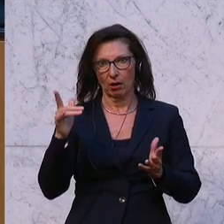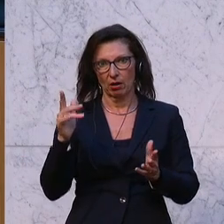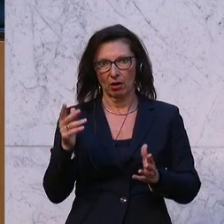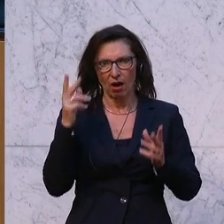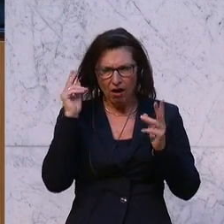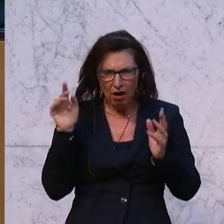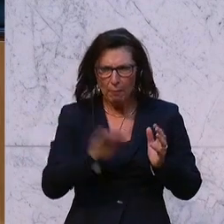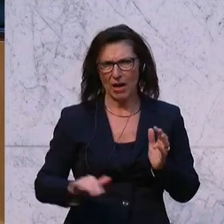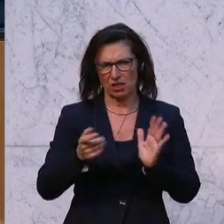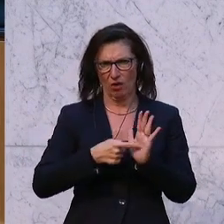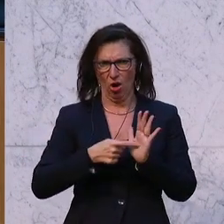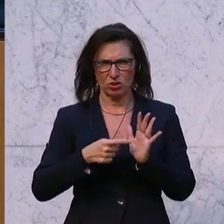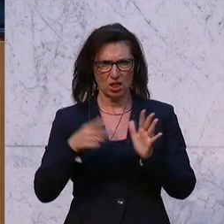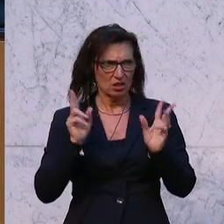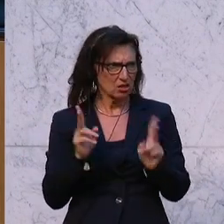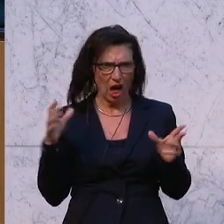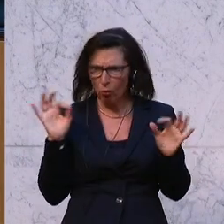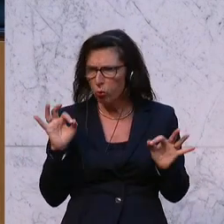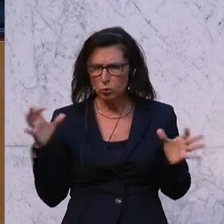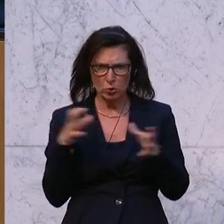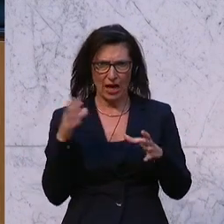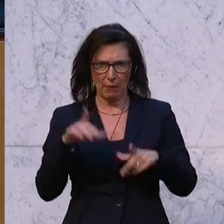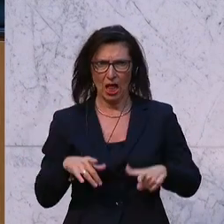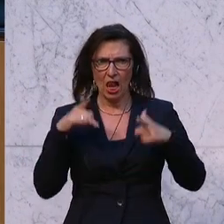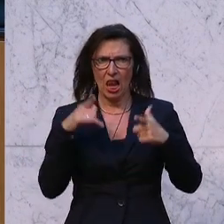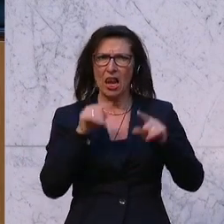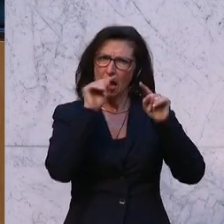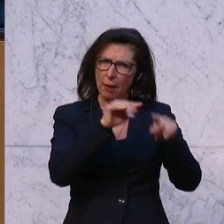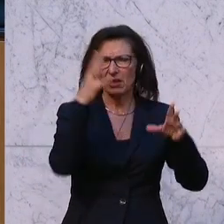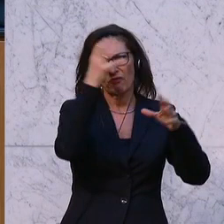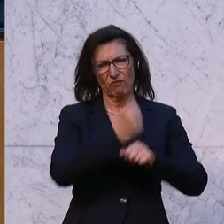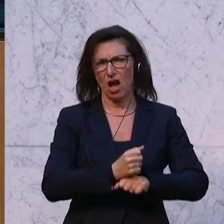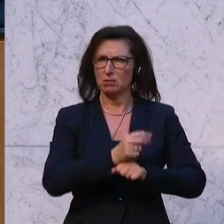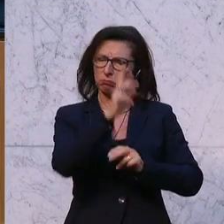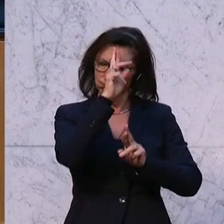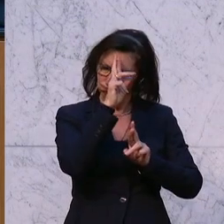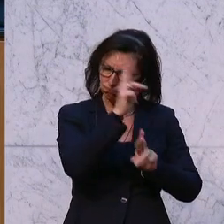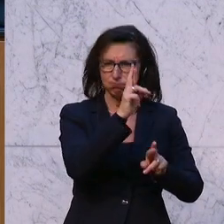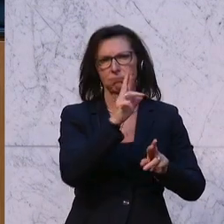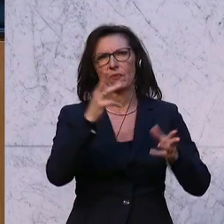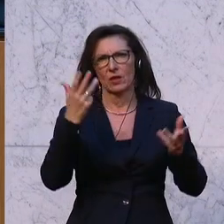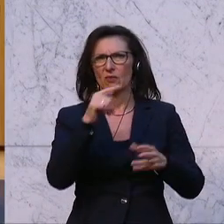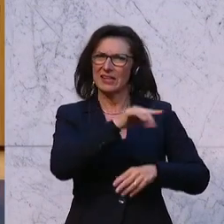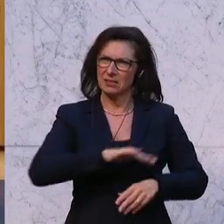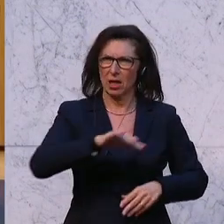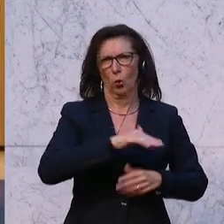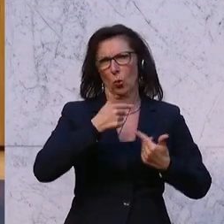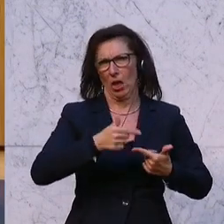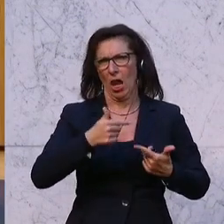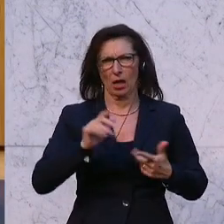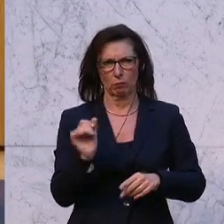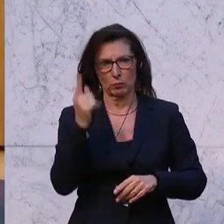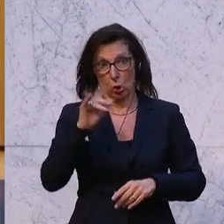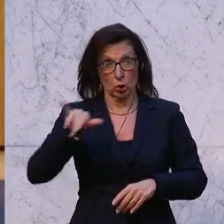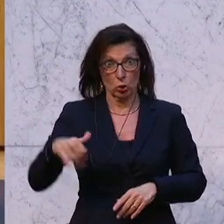Grundvoraussetzung für unser Zusammenleben, dass man diese Rechtsprechung respektiert, dass sie eine wesentliche Grundlage ist und vor allem auch die